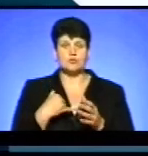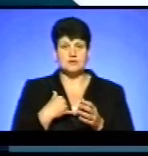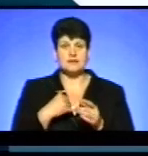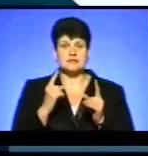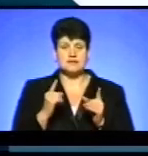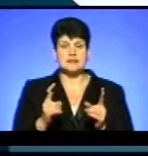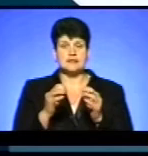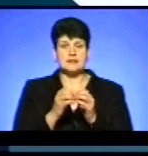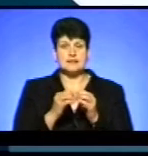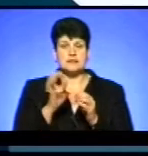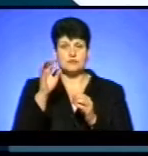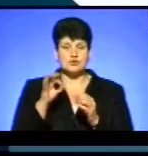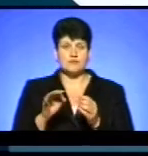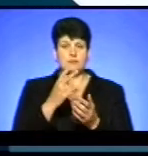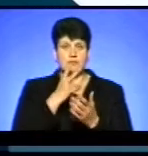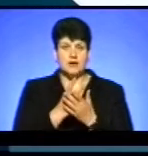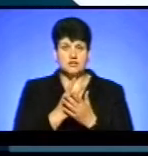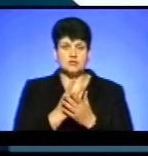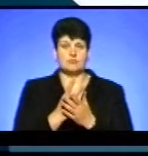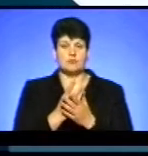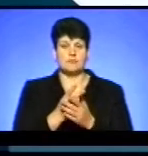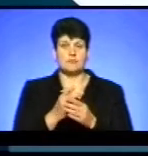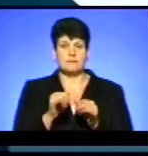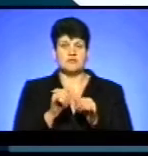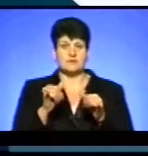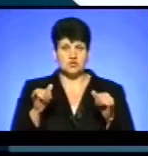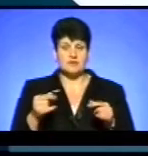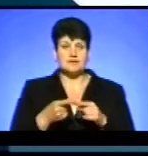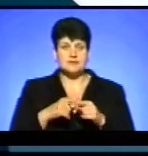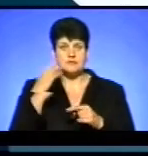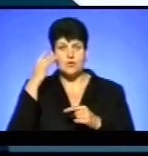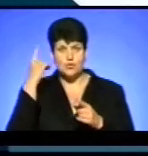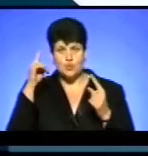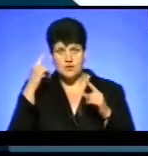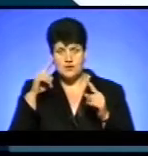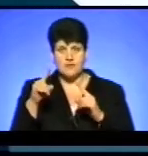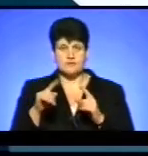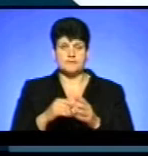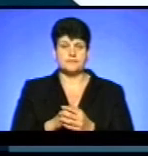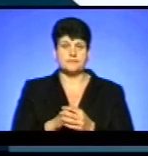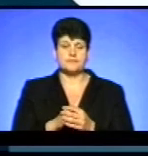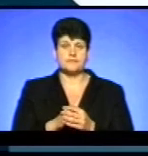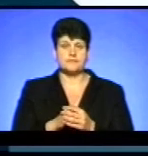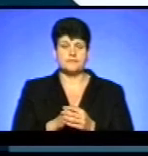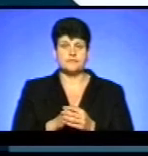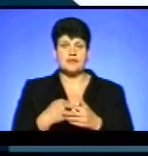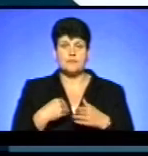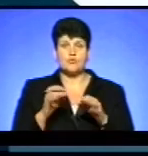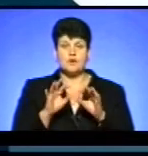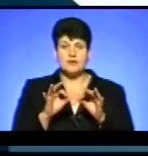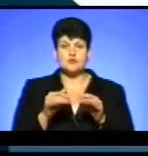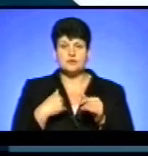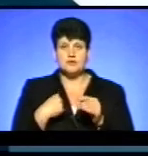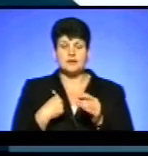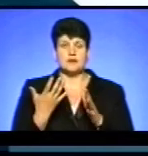% відставки уявного підвищення, бо 10% – це смішно відставки. Нам пояснює, що нам просто